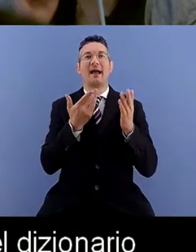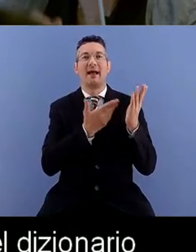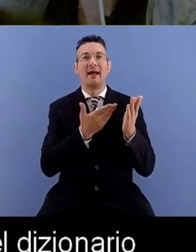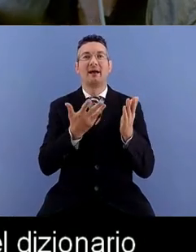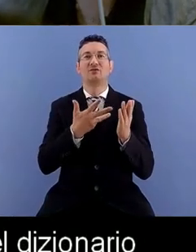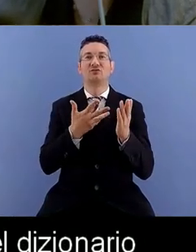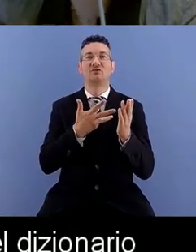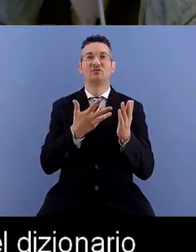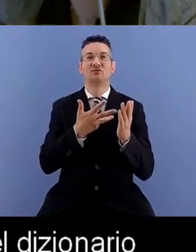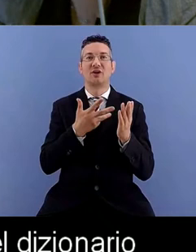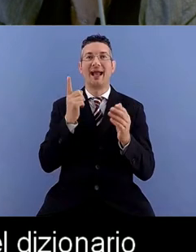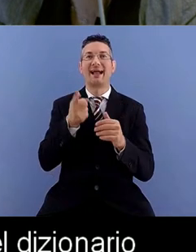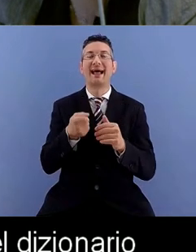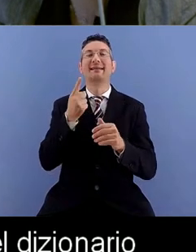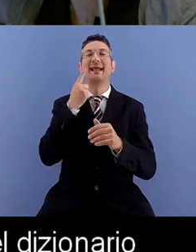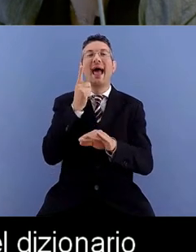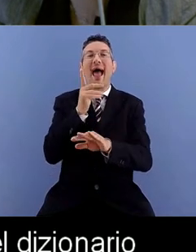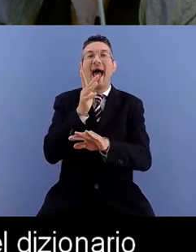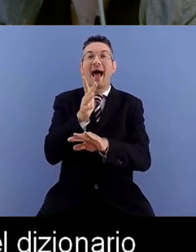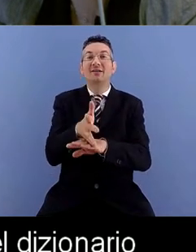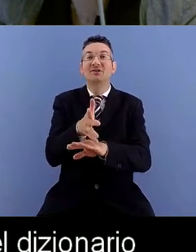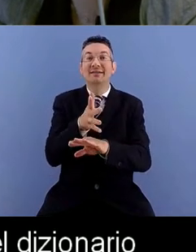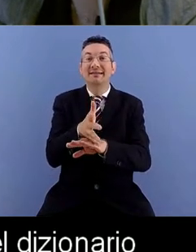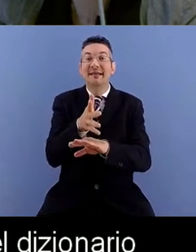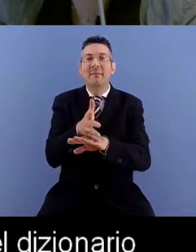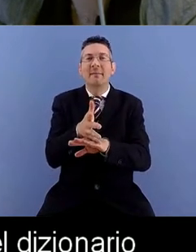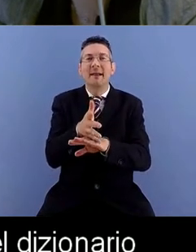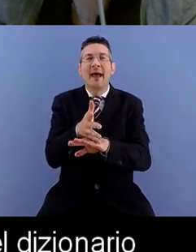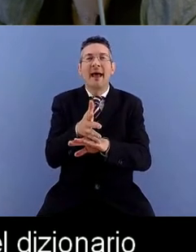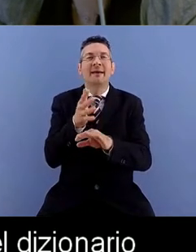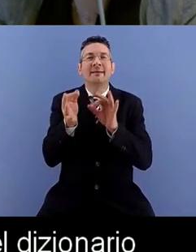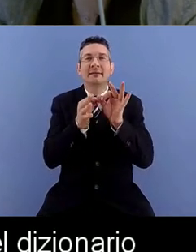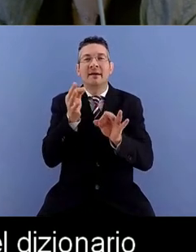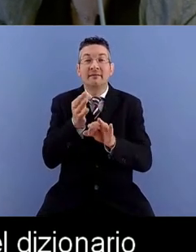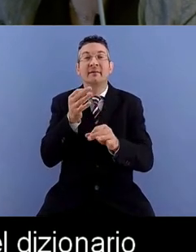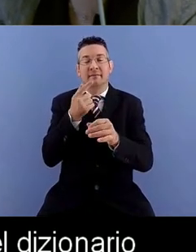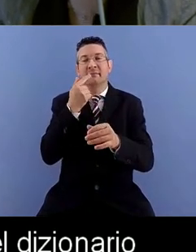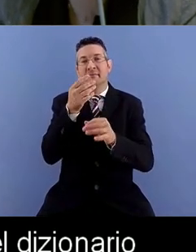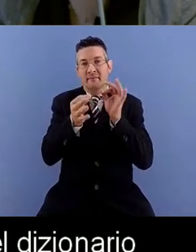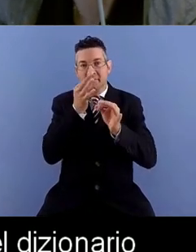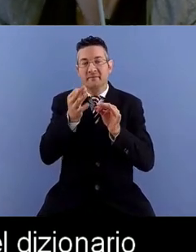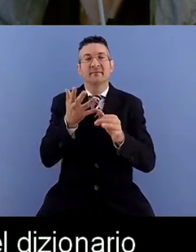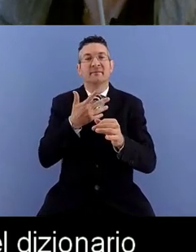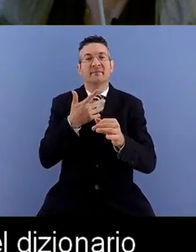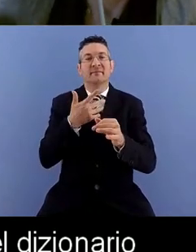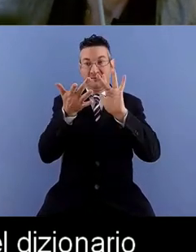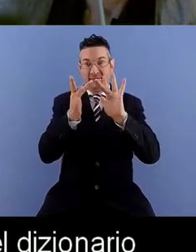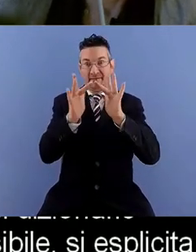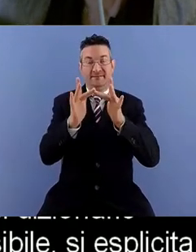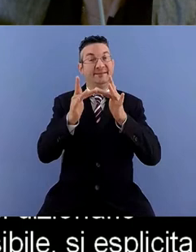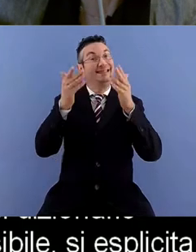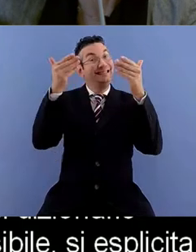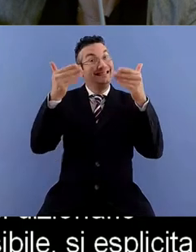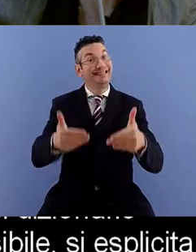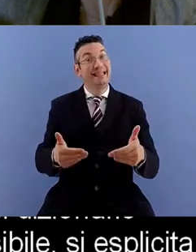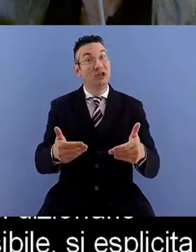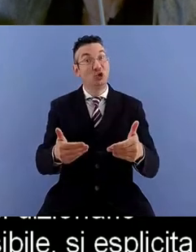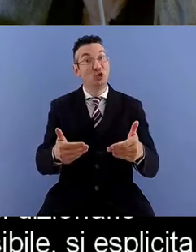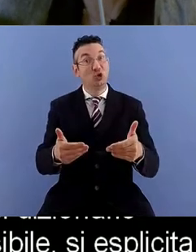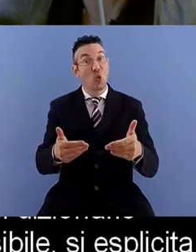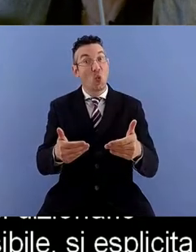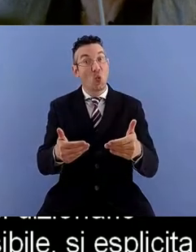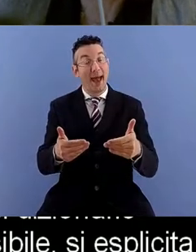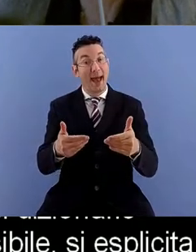questo essere accessibile ossia qui si esplicita all'interno di un sito web e quindi